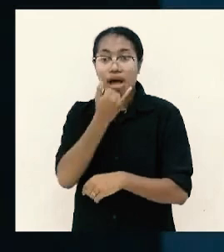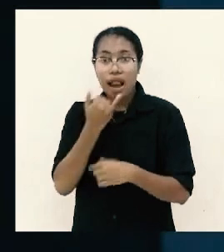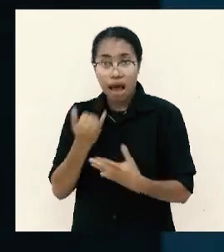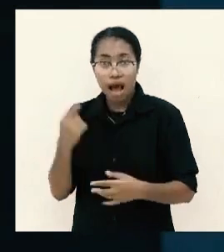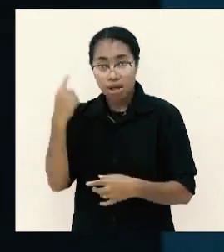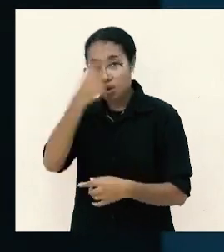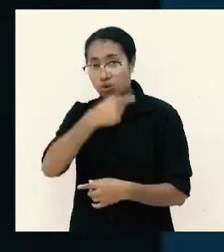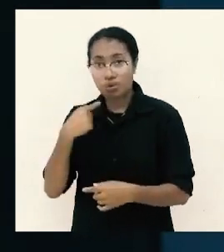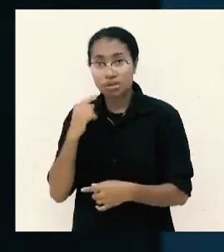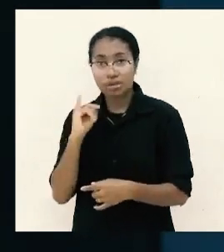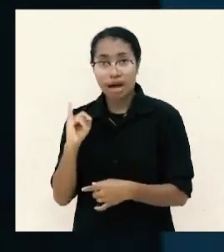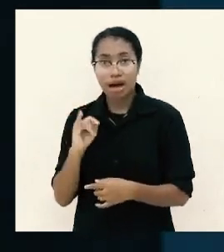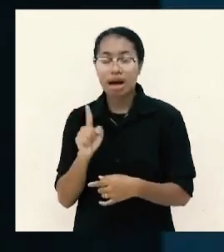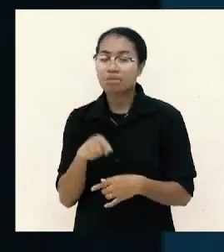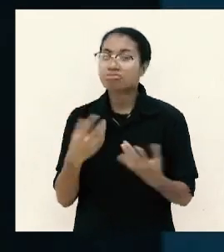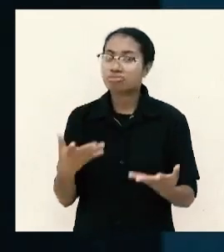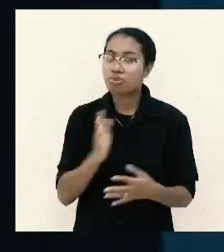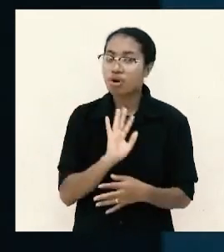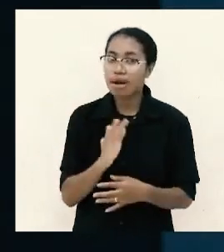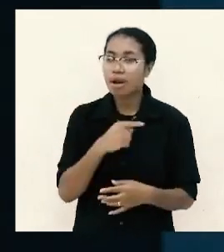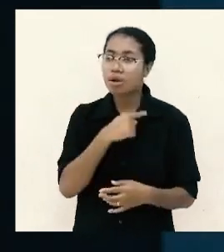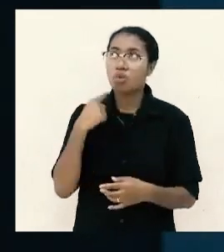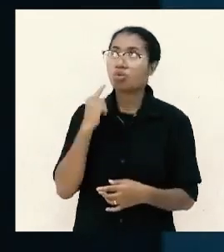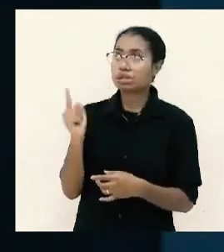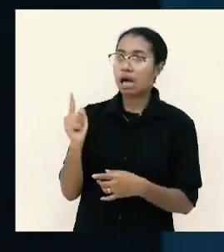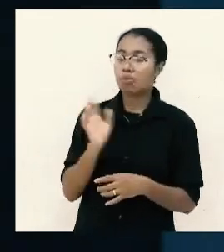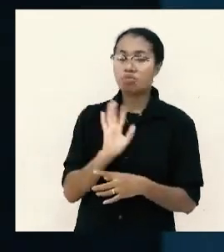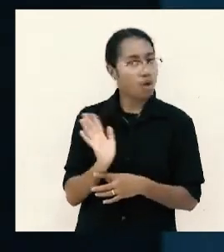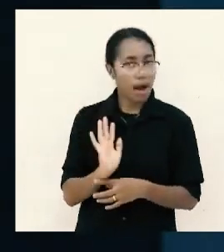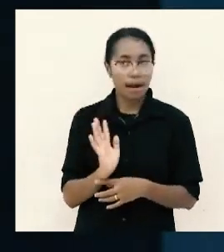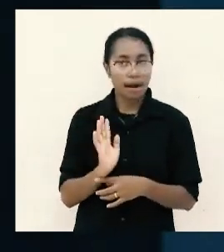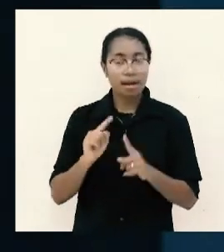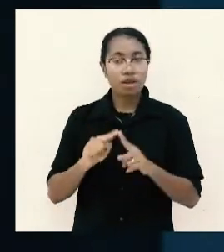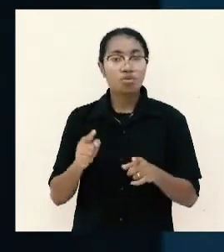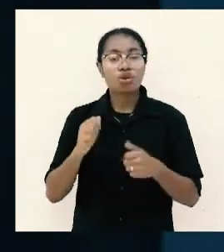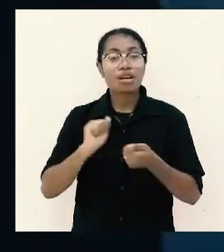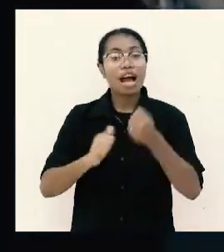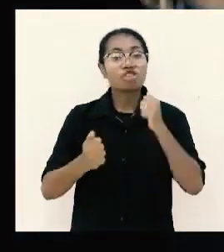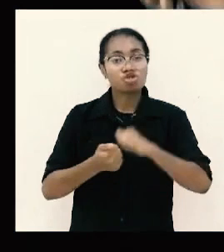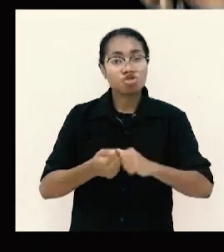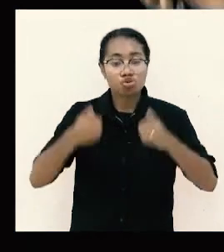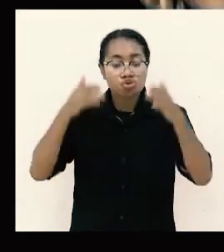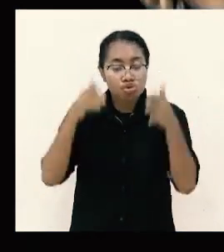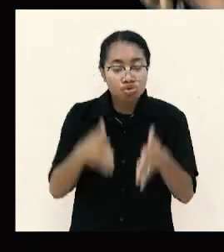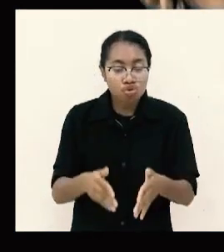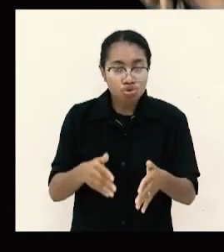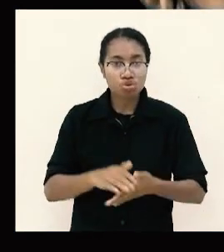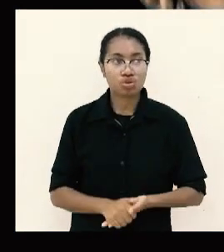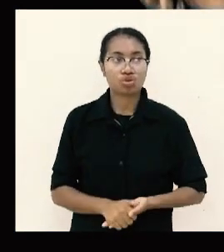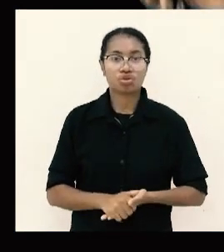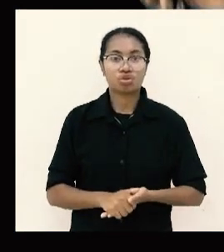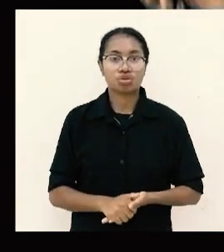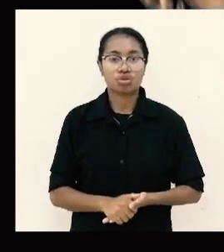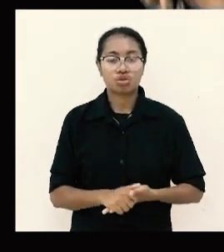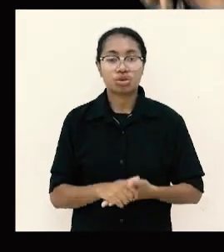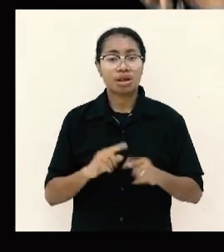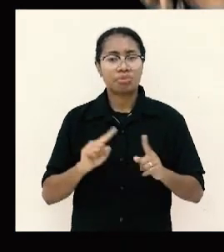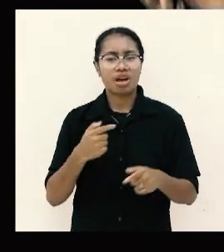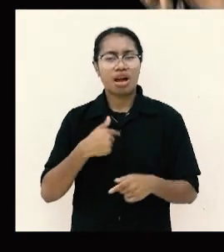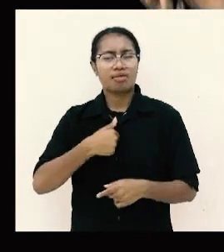kasus khusus ya Paulus menolak sebaliknya kami menanggung segala sesuatu